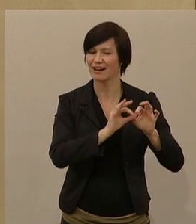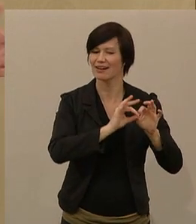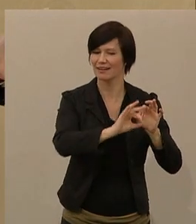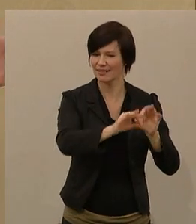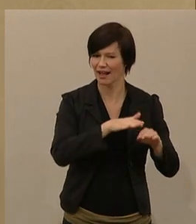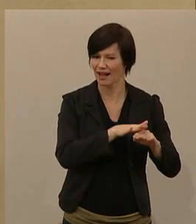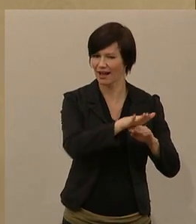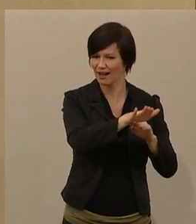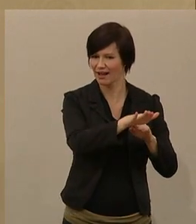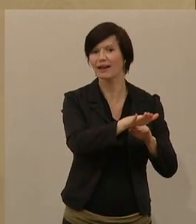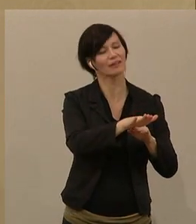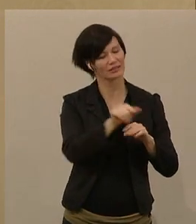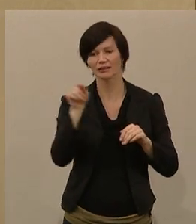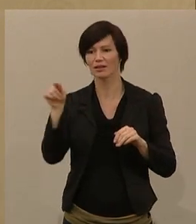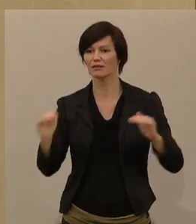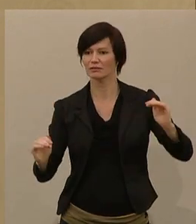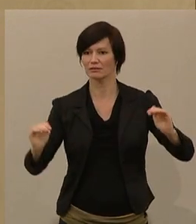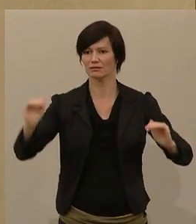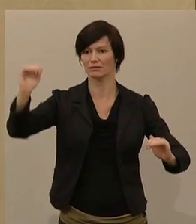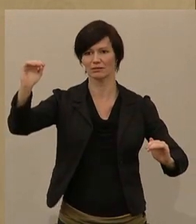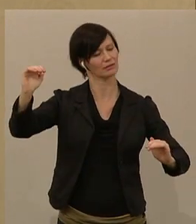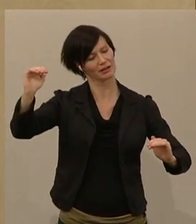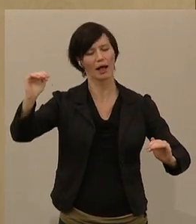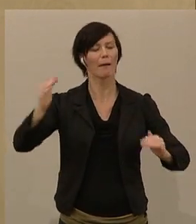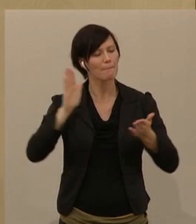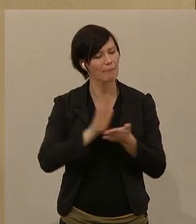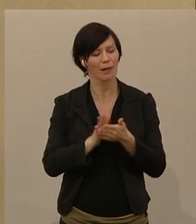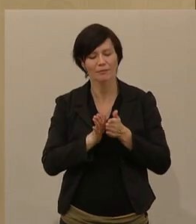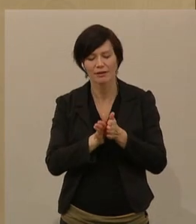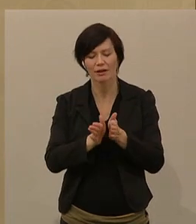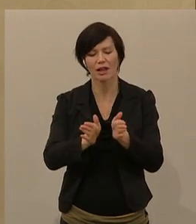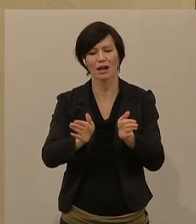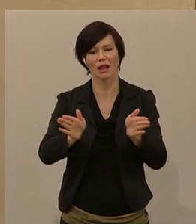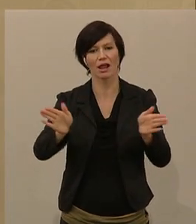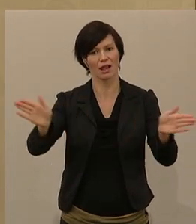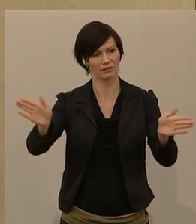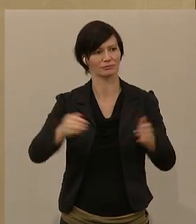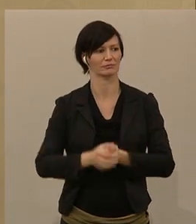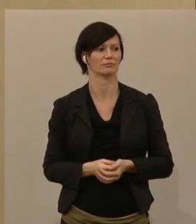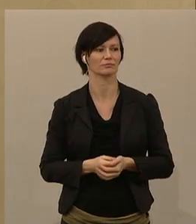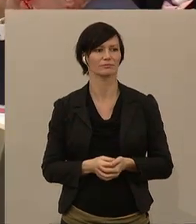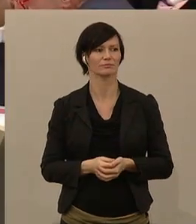sich die Einkommen zwischen unten und oben wieder auseinander entwickeln. Und wenn